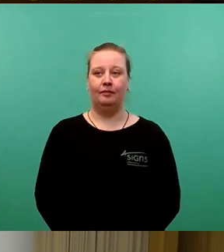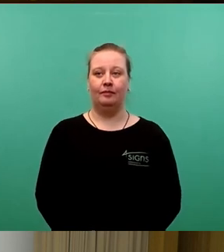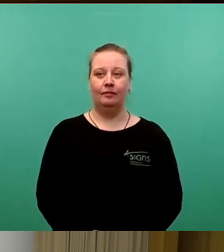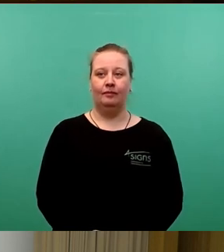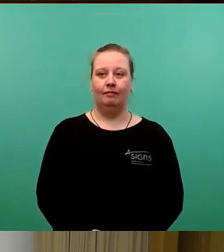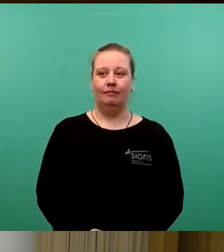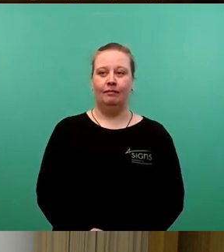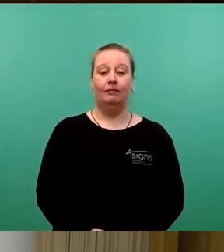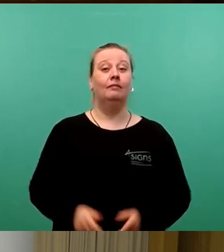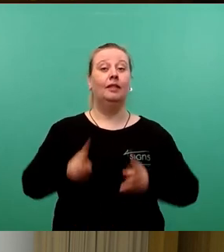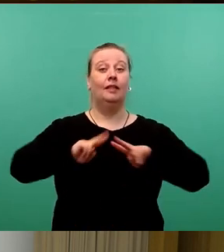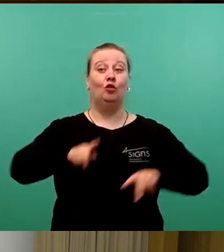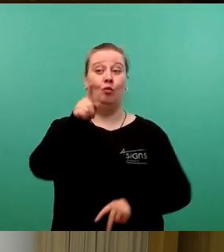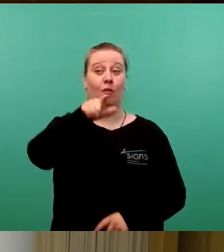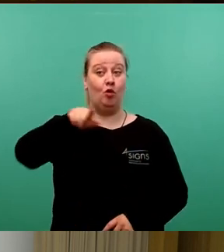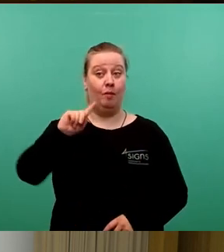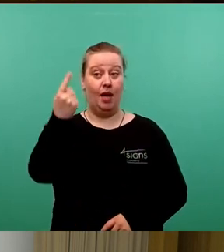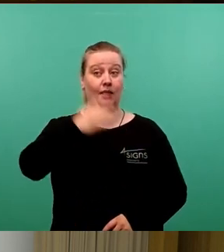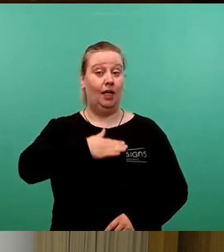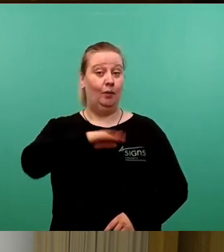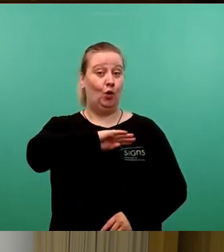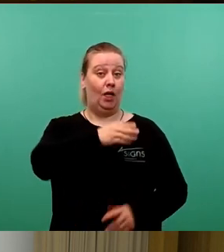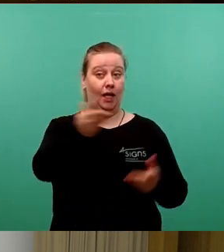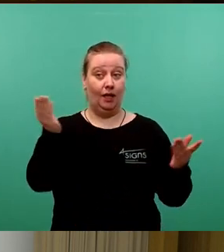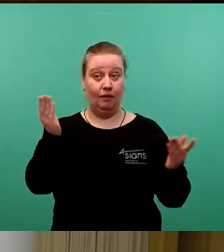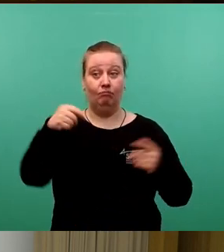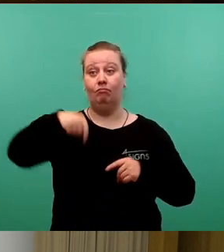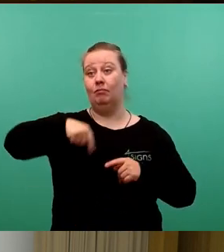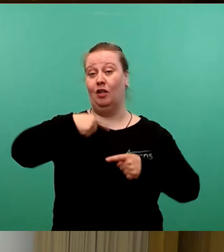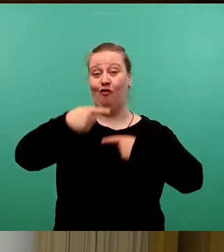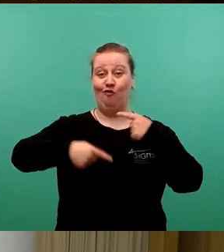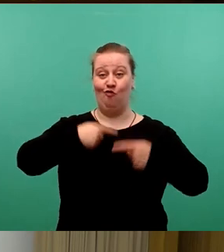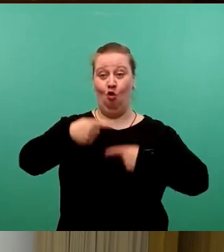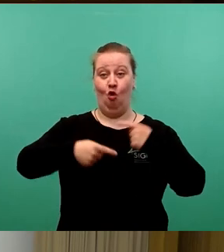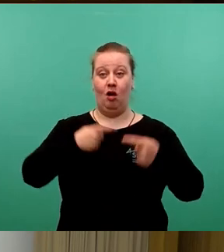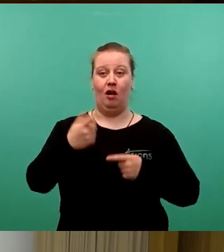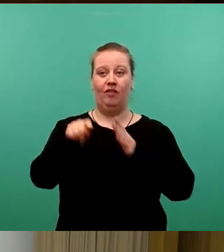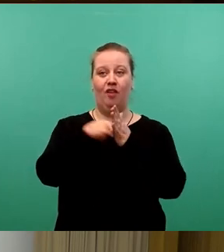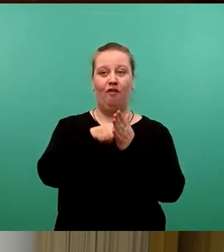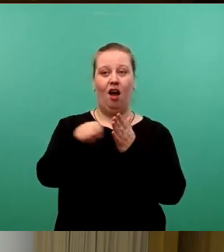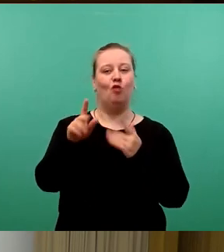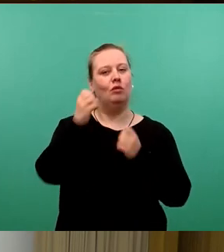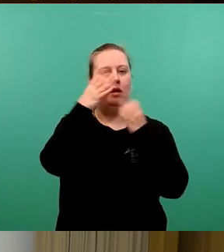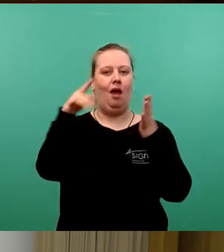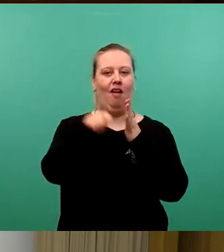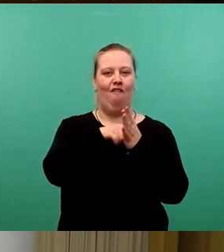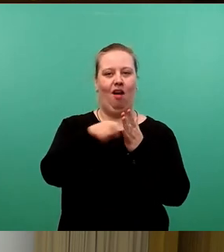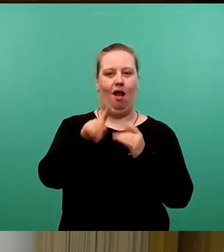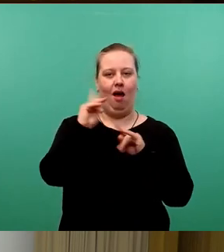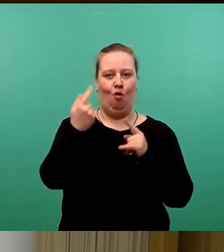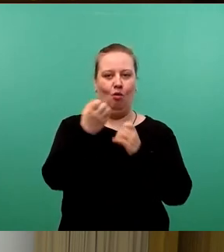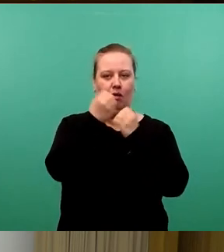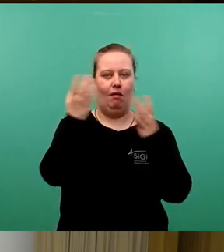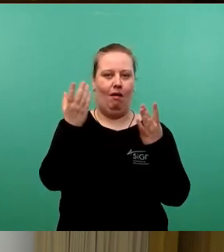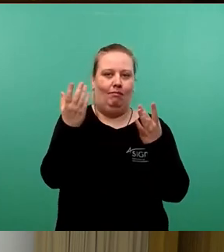Sehr geehrter Herr Oberbürgermeister, liebe Kollegen, dieser Vorgang, das soll wohl eine Wahl sein. Und zu einer Wahl gehört natürlich eine